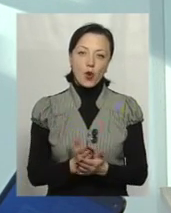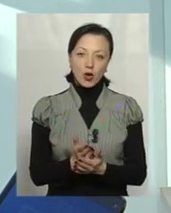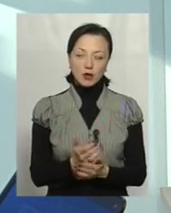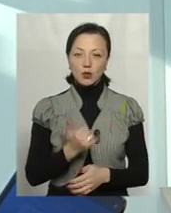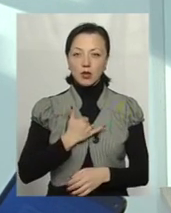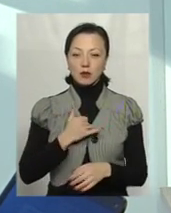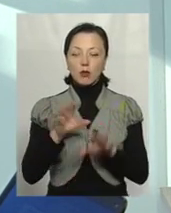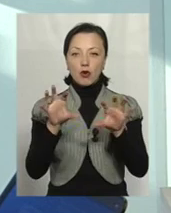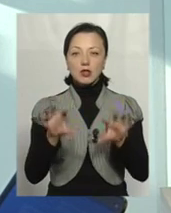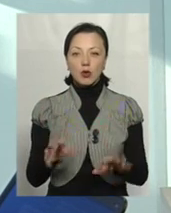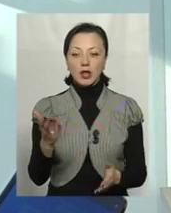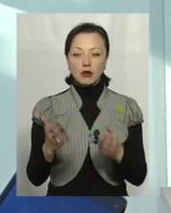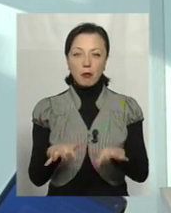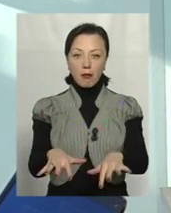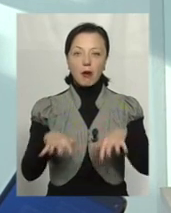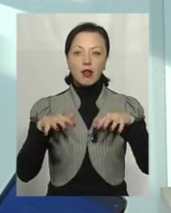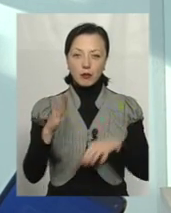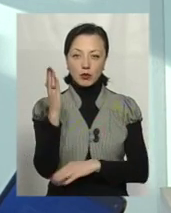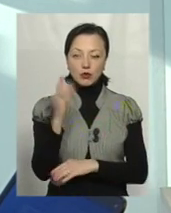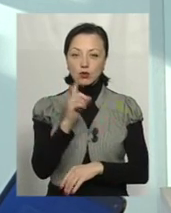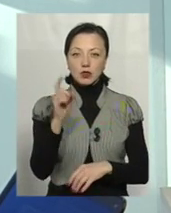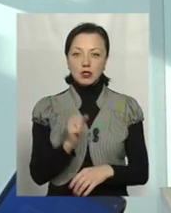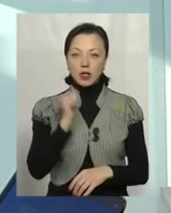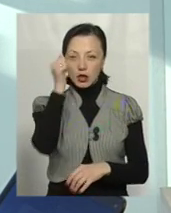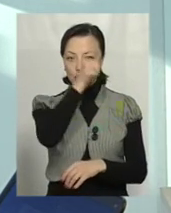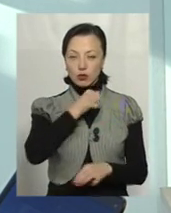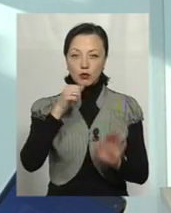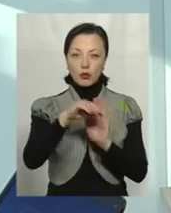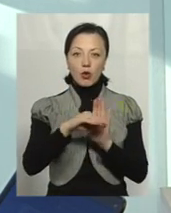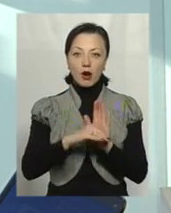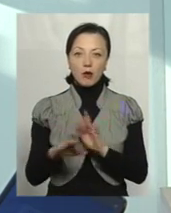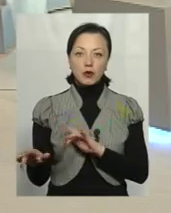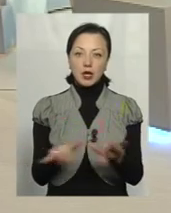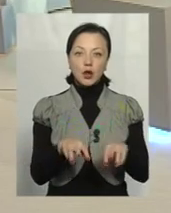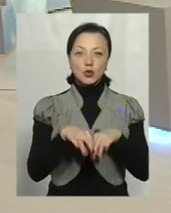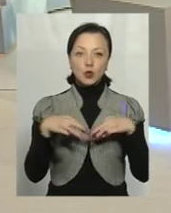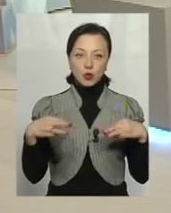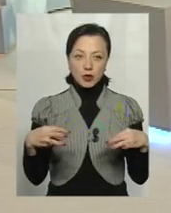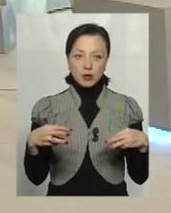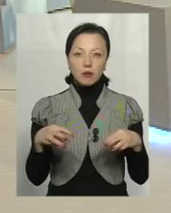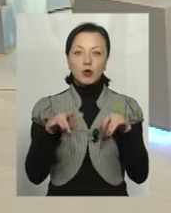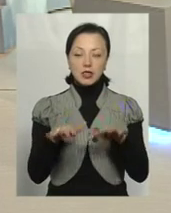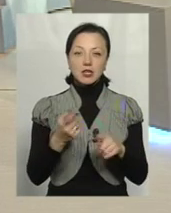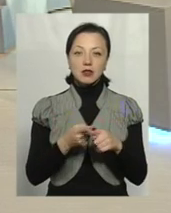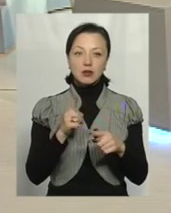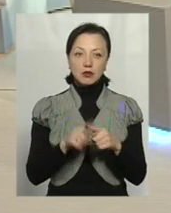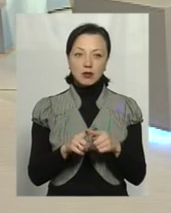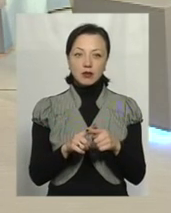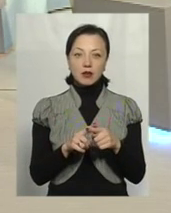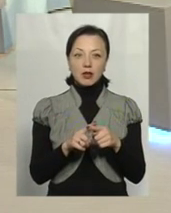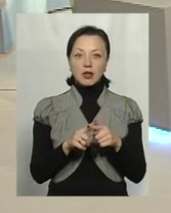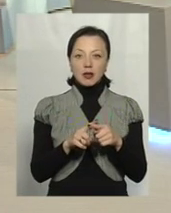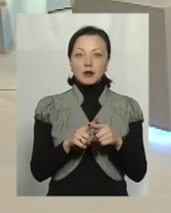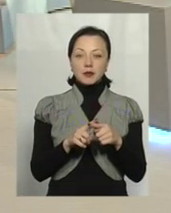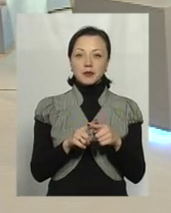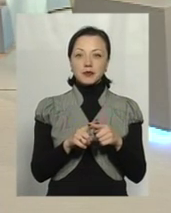що у нас по закону, якщо парламент голосує за річну програму діяльності уряду, то в процесі цього року отримує карт-бланш